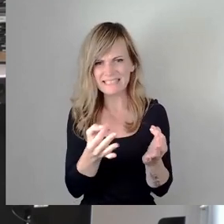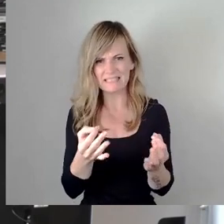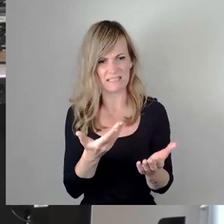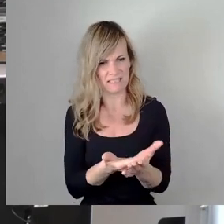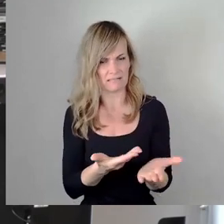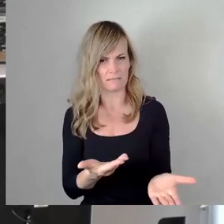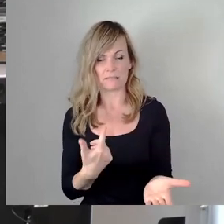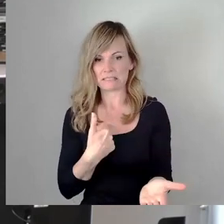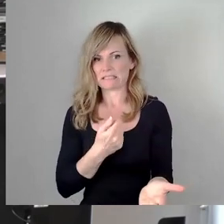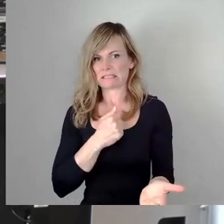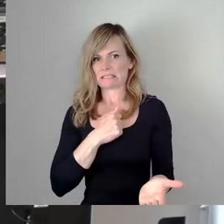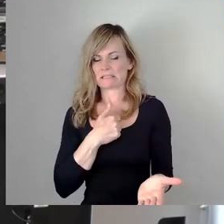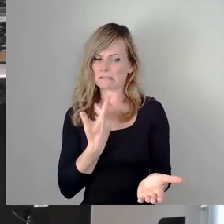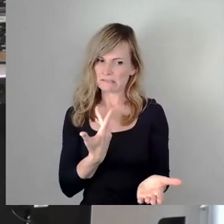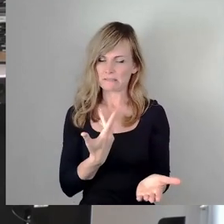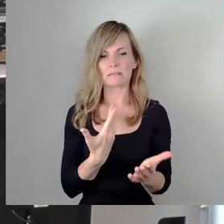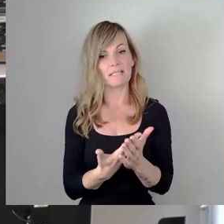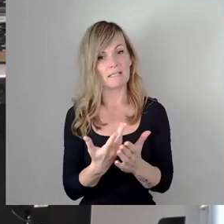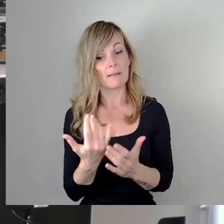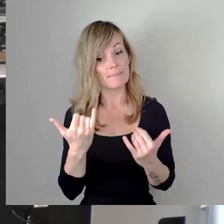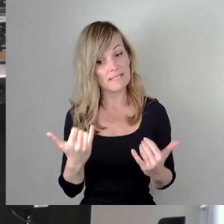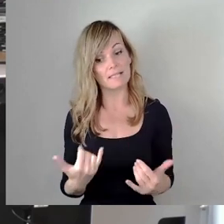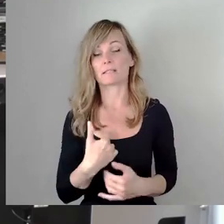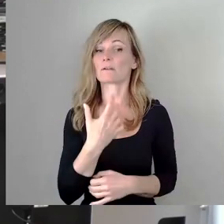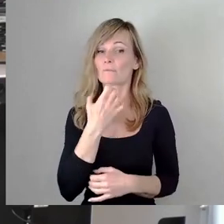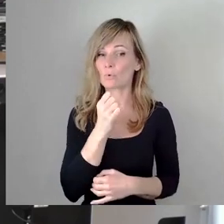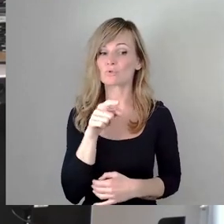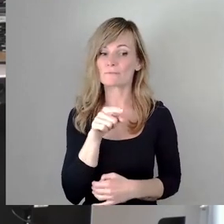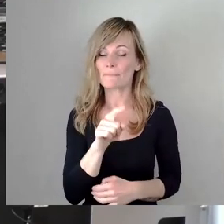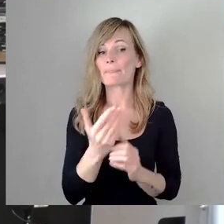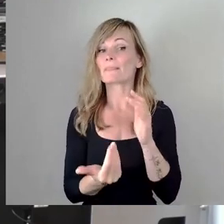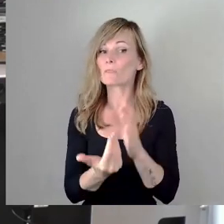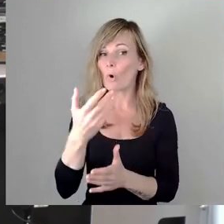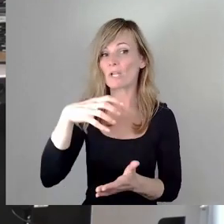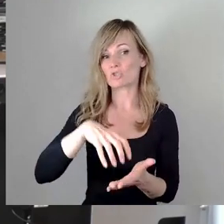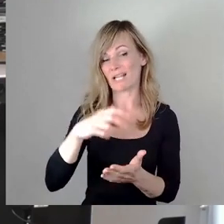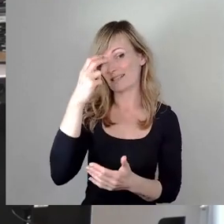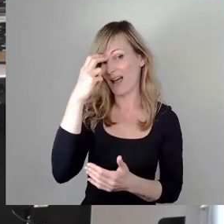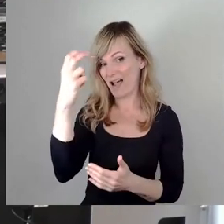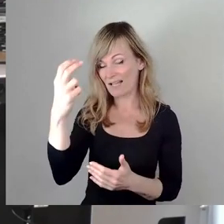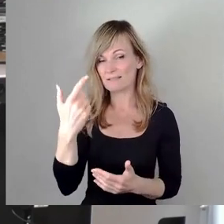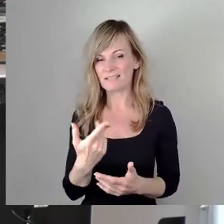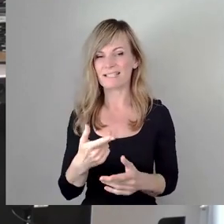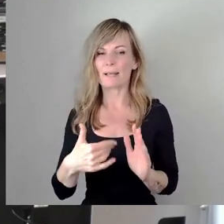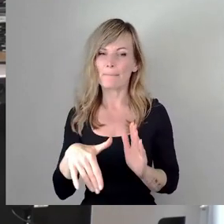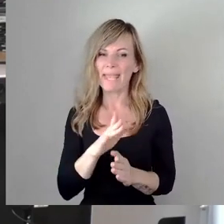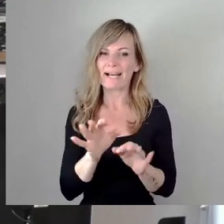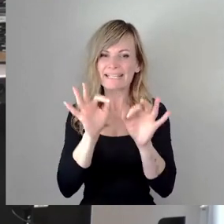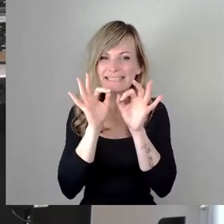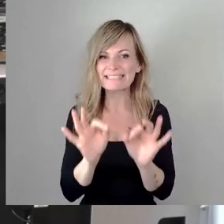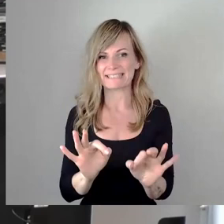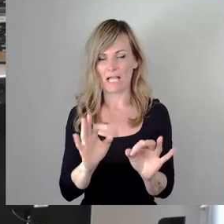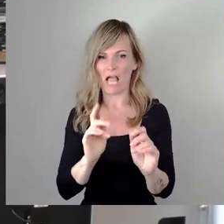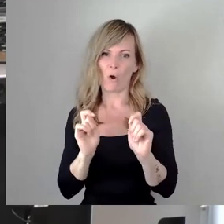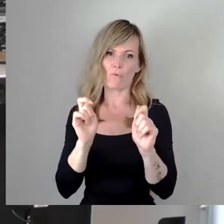an dieser Stelle den neuen Stadträten eben einen etwas konkreteren Auftrag